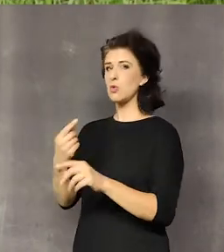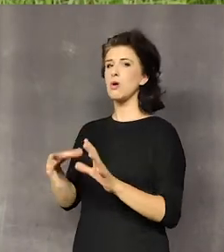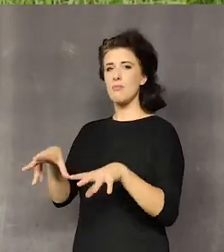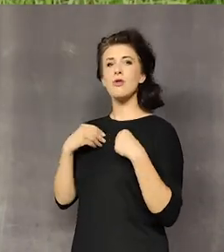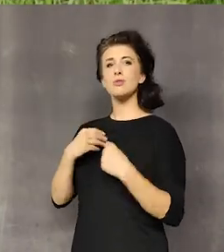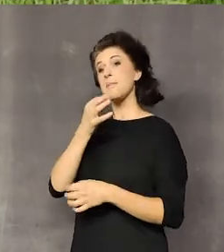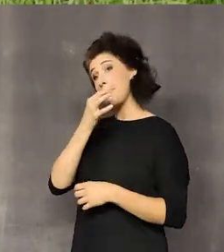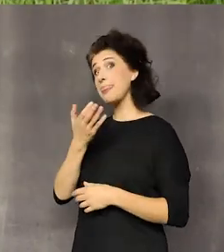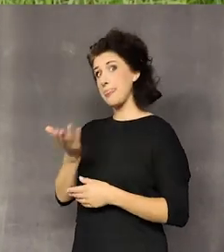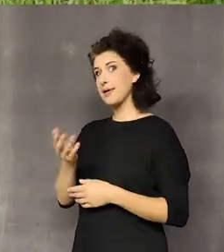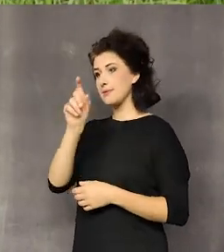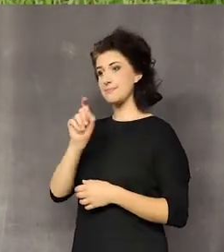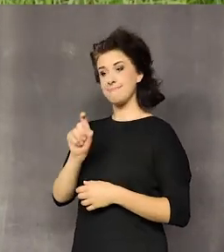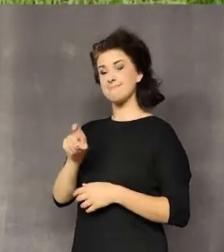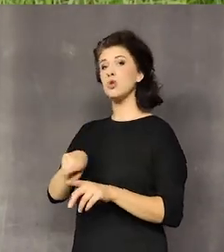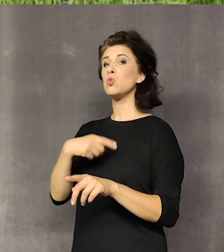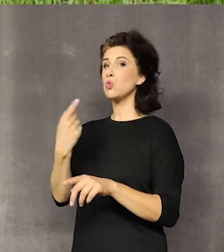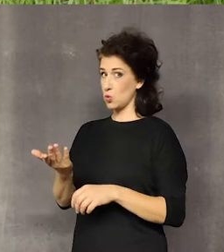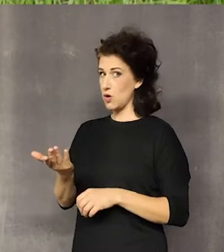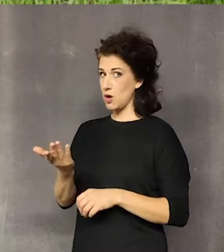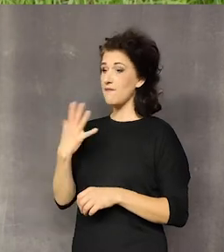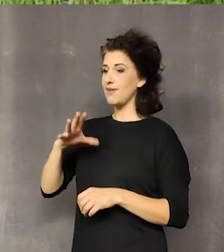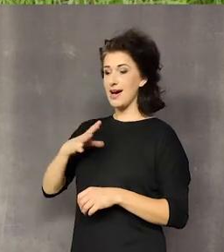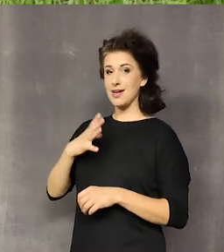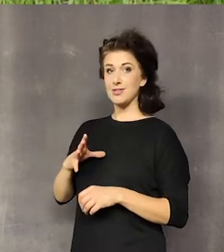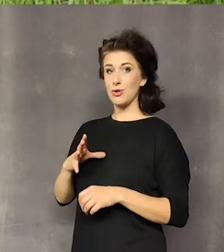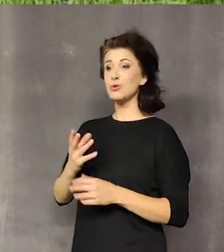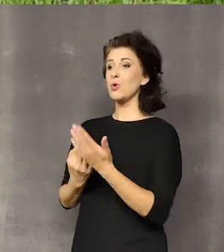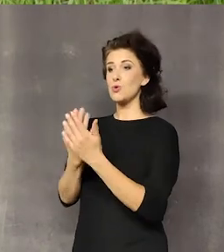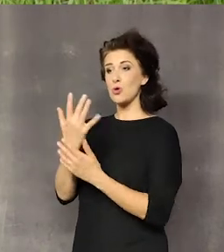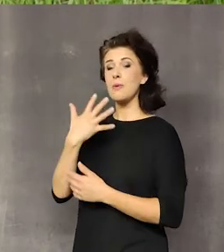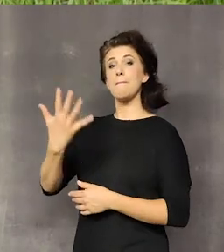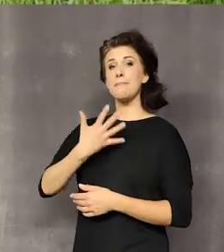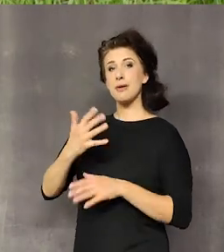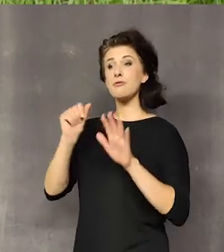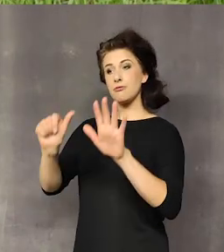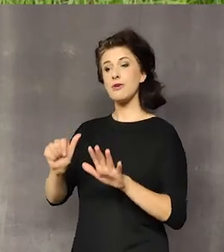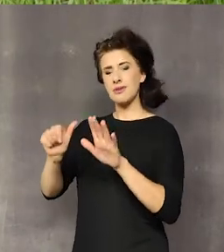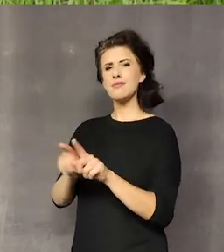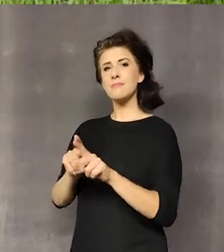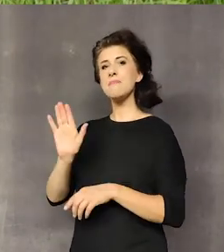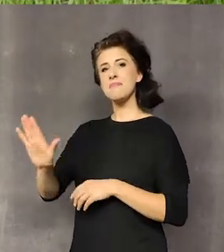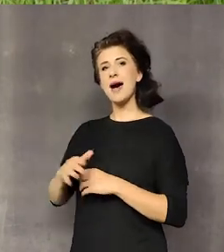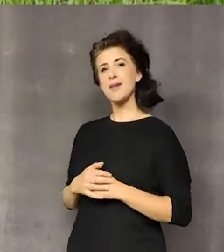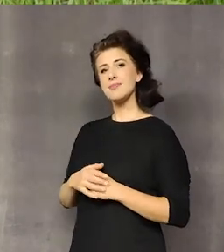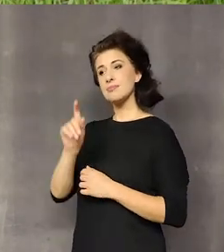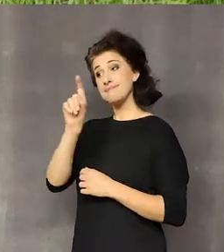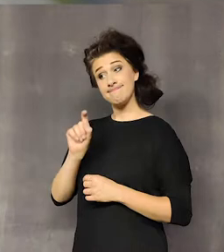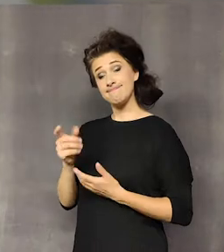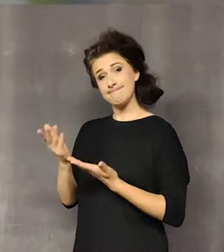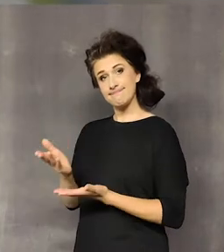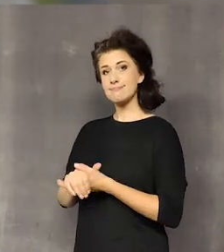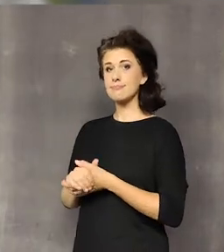Tylko jest pytanie, czy przechowywana roślina na przykład 5 czy 6 lat ma jeszcze jakąś wartość. Rośliny